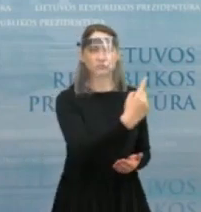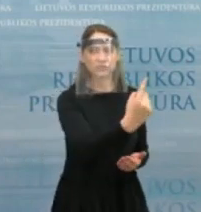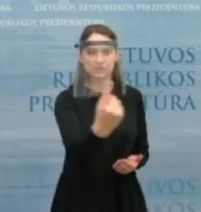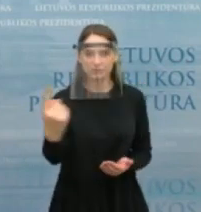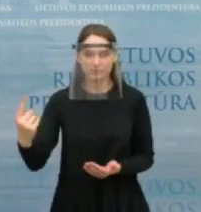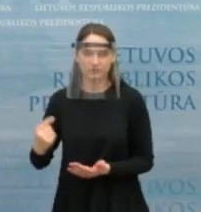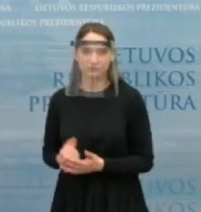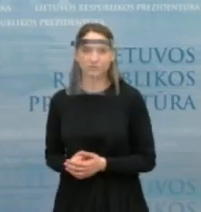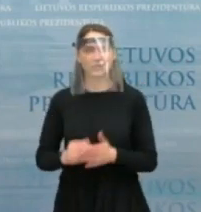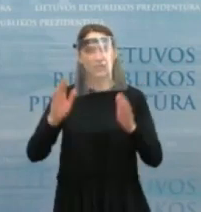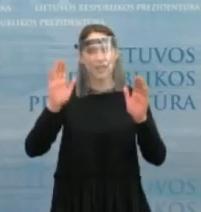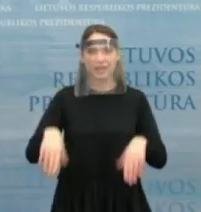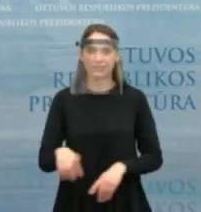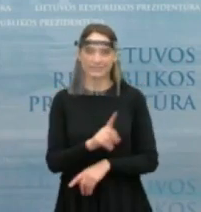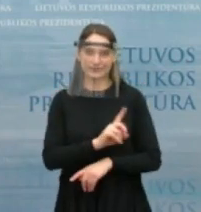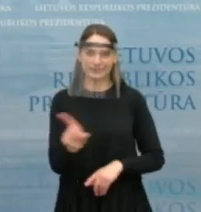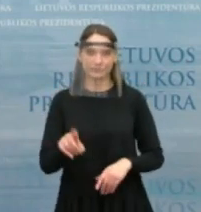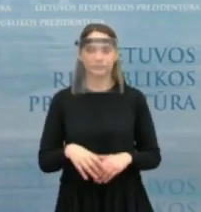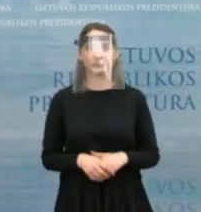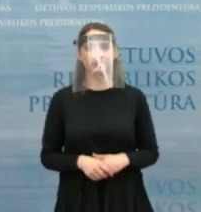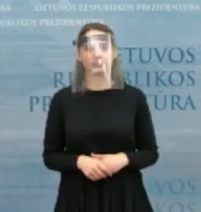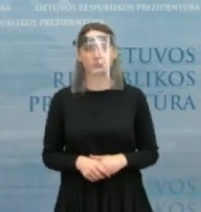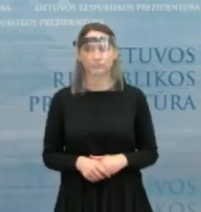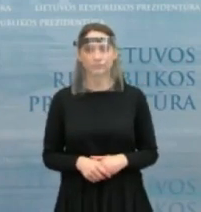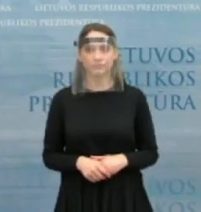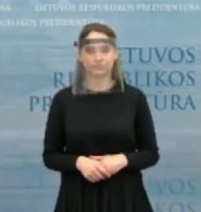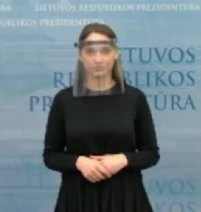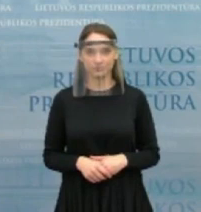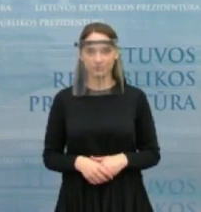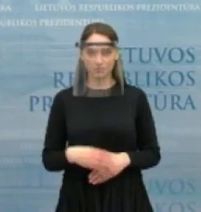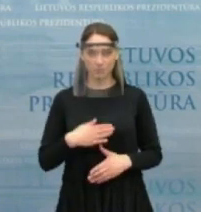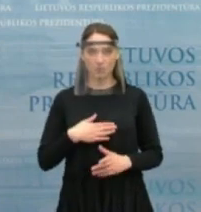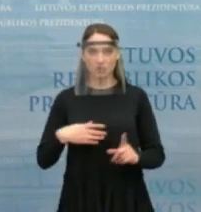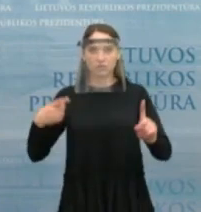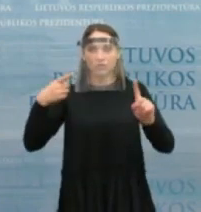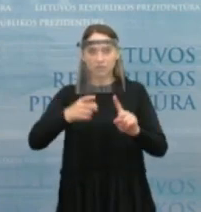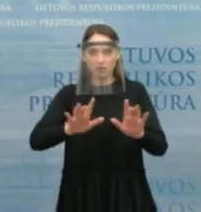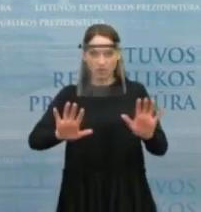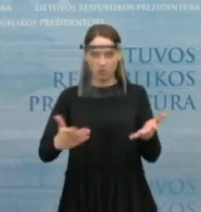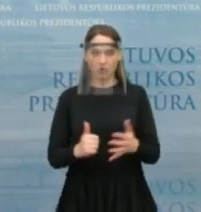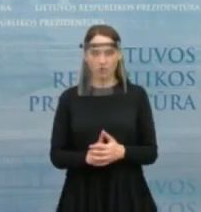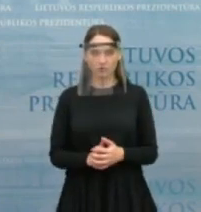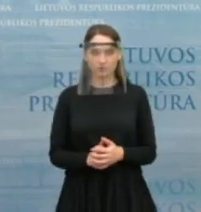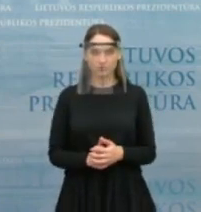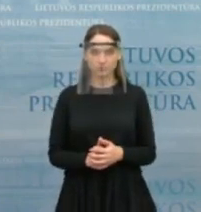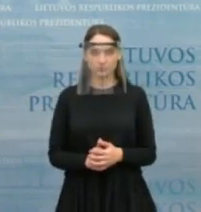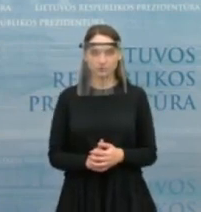nebūtų padėtai užmaršti. Mano irgi toks bendrinis tikslas, kad kultūra